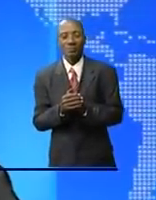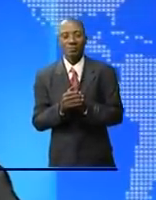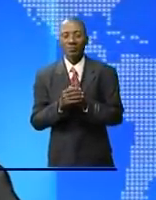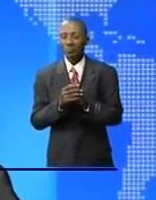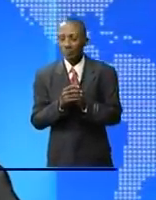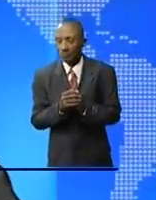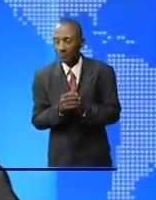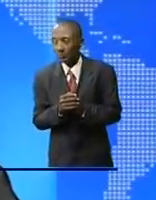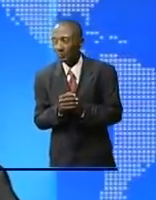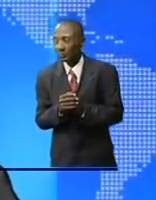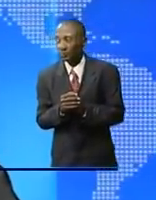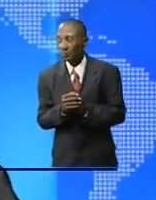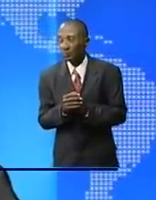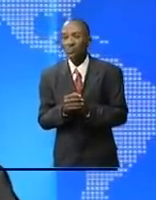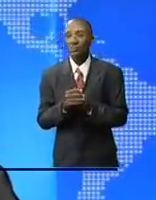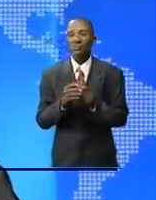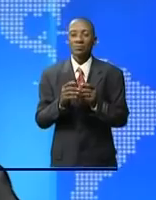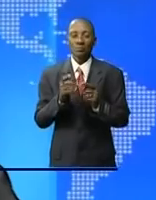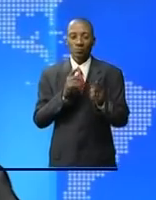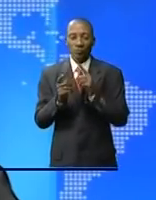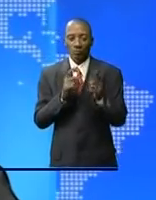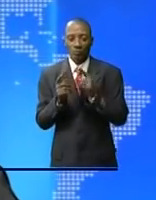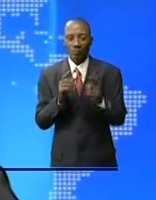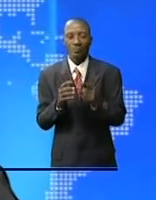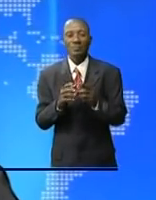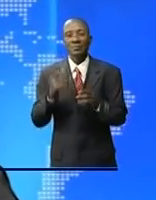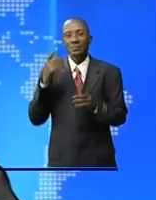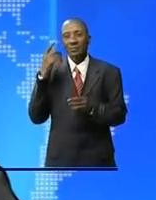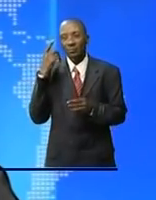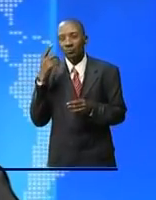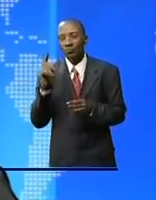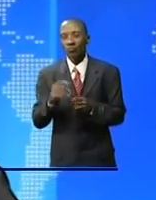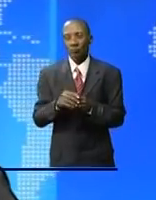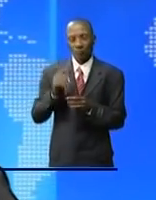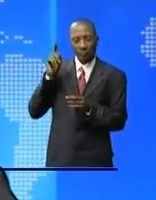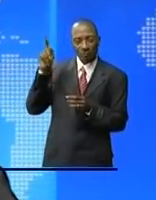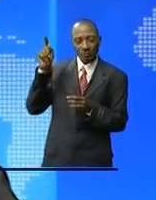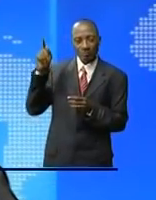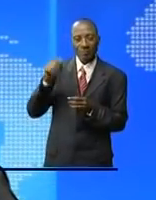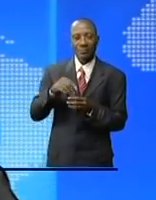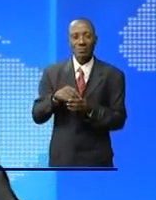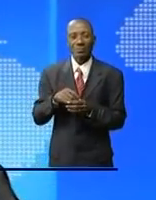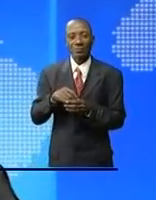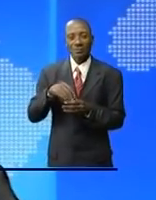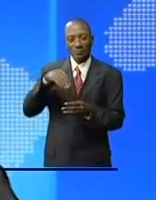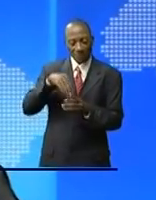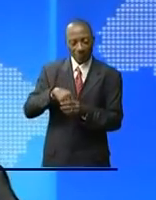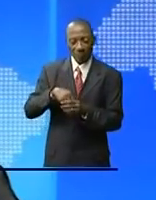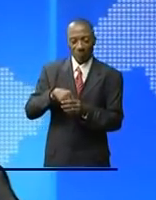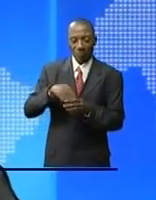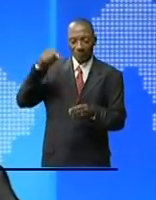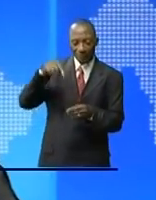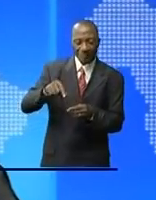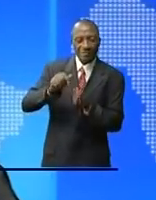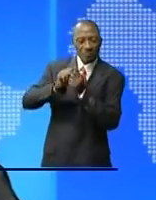développement rural, est descendu le week-end dernier dans cette partie de la capitale pour évaluer les possibilités pour desservir en